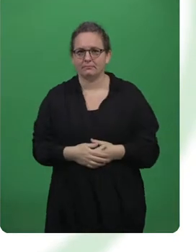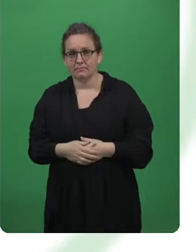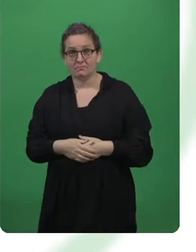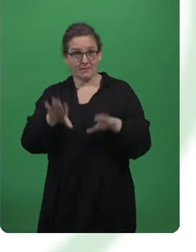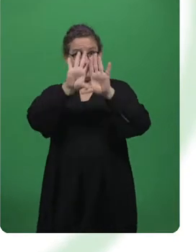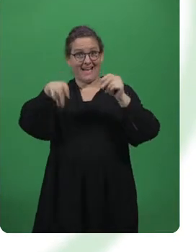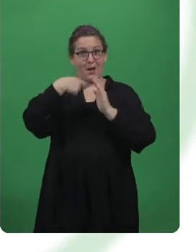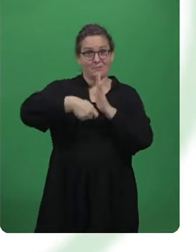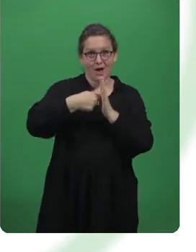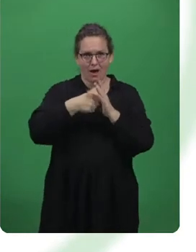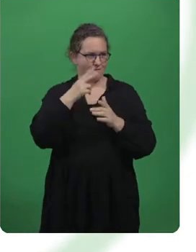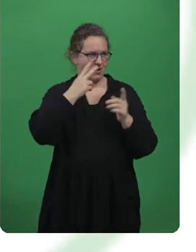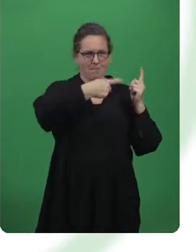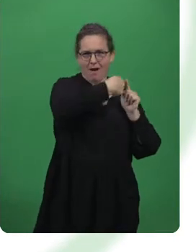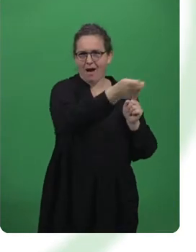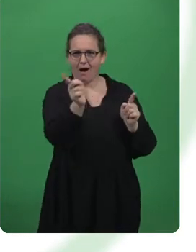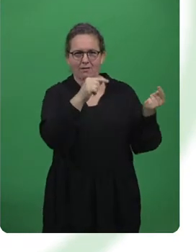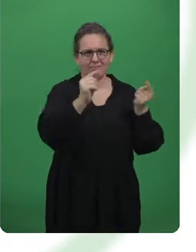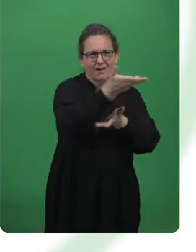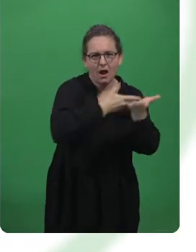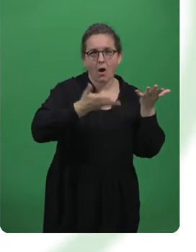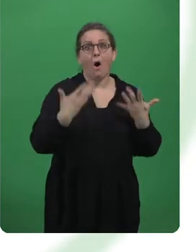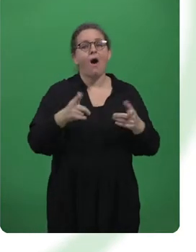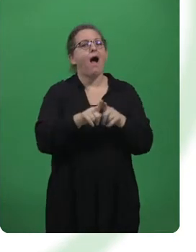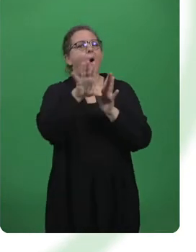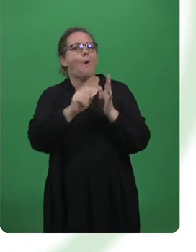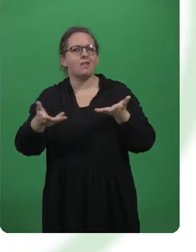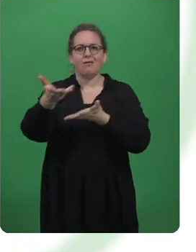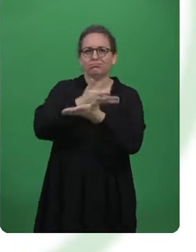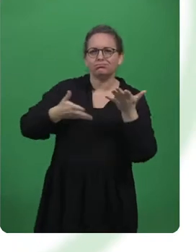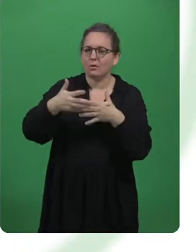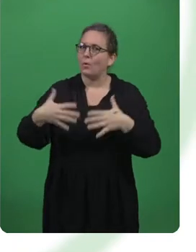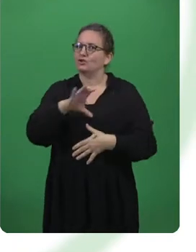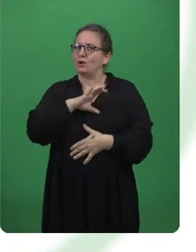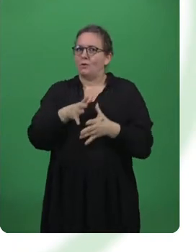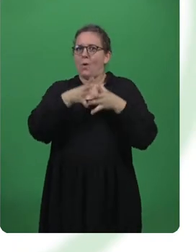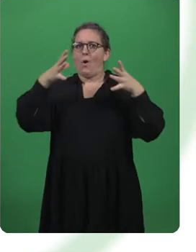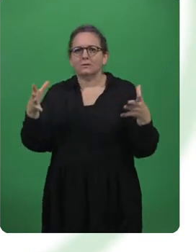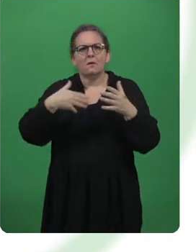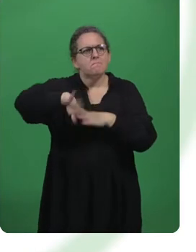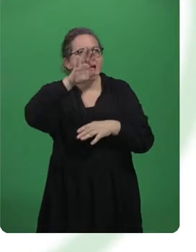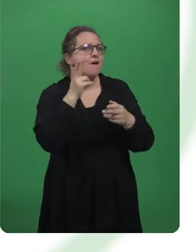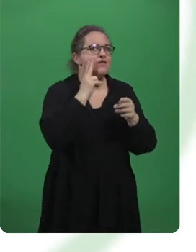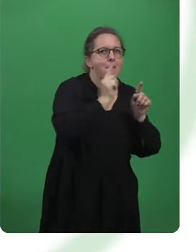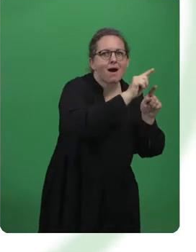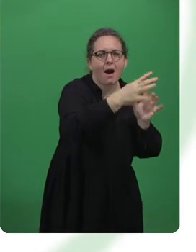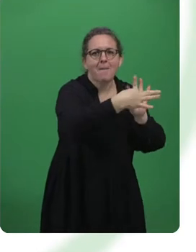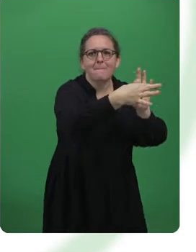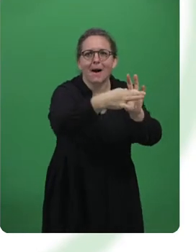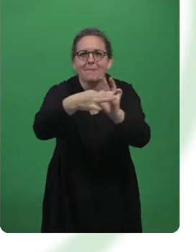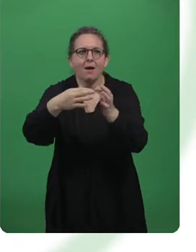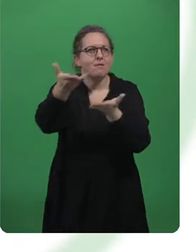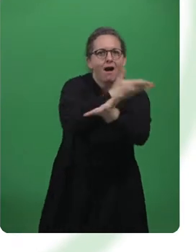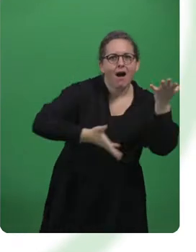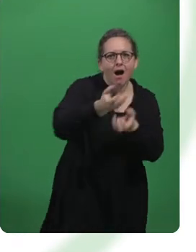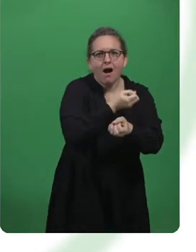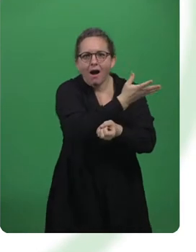Zero-Project-Unternehmensdialoge sind heuer auch online und das ist eine große Chance. Wir können mehr Unternehmen mit unseren Botschaften erreichen und auch eine Diskussion